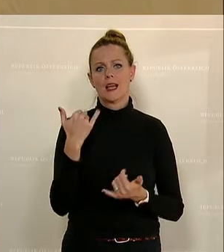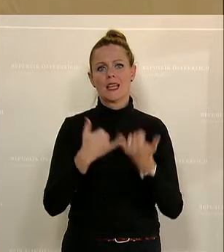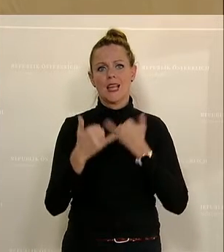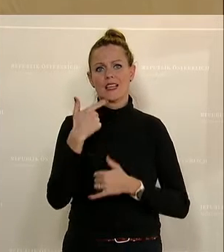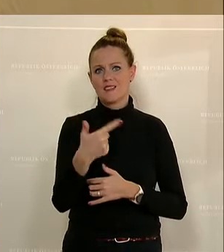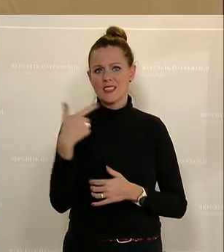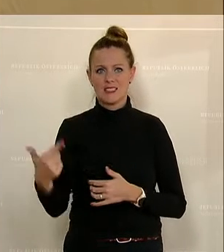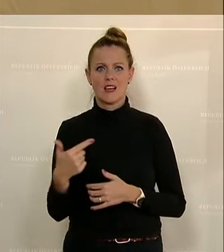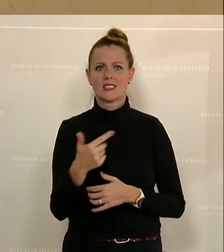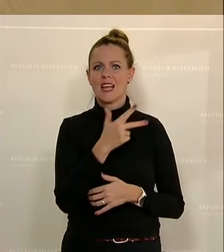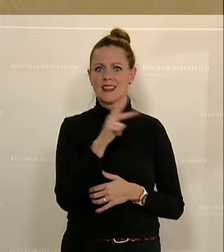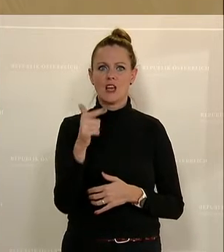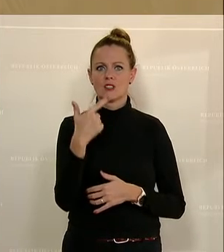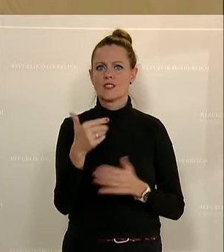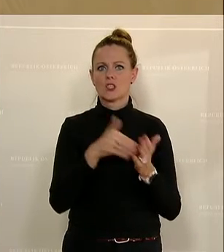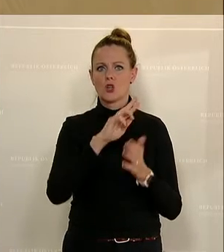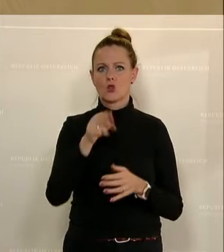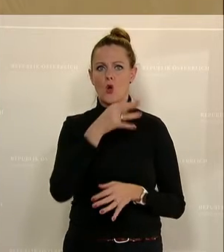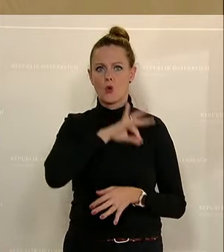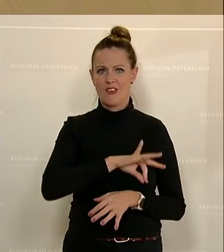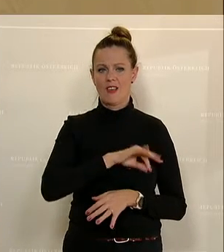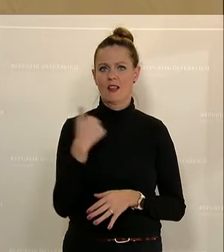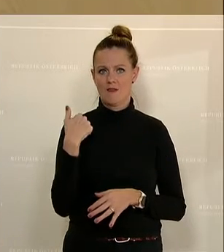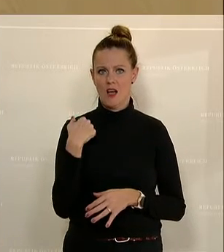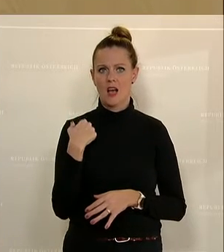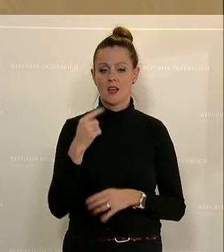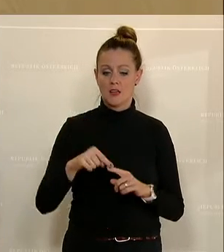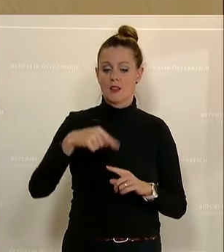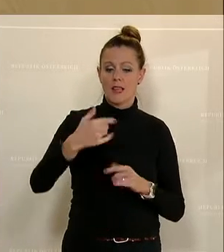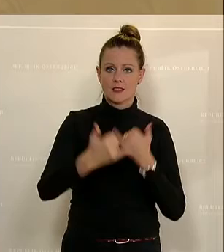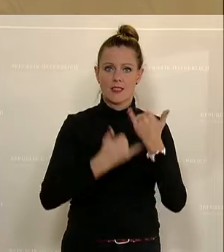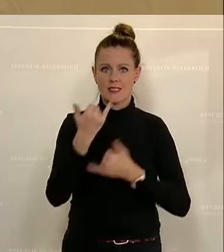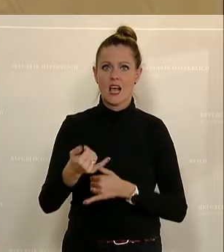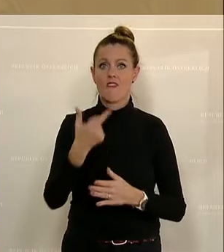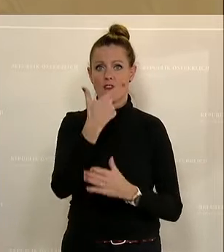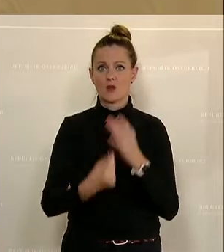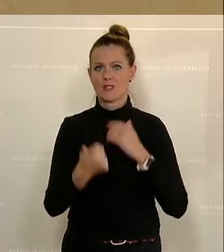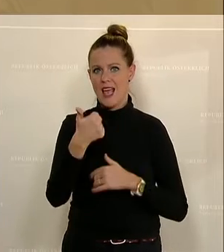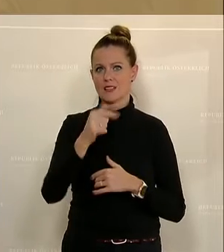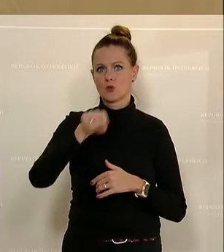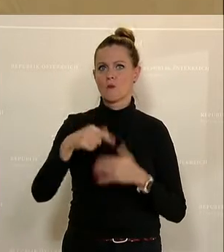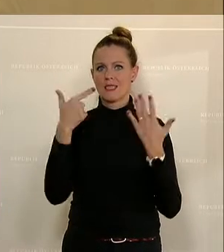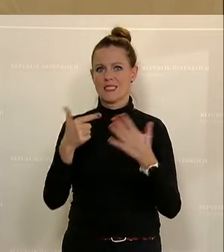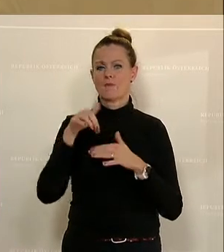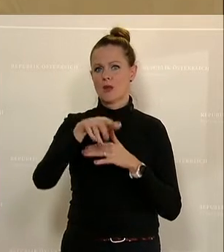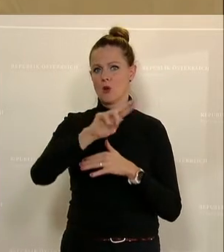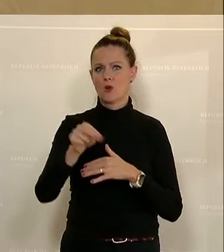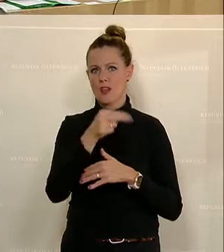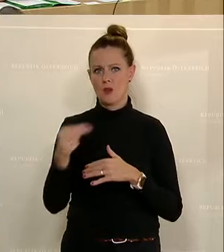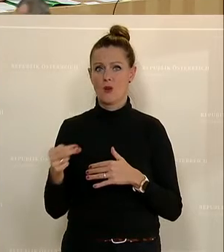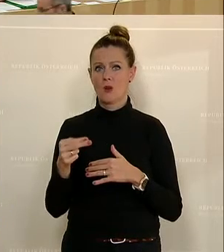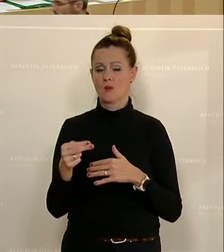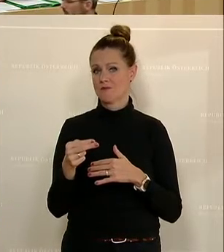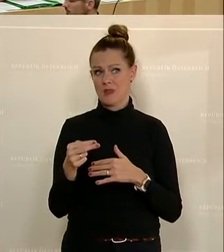einen Gewinn von 320.000 Euro gemacht. Er hat im Jahr darauf einen Verlust gemacht von 1,7 Millionen Euro. Das ist mehr als die